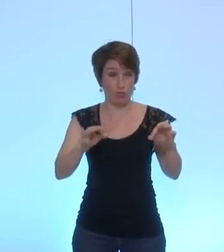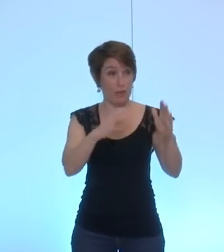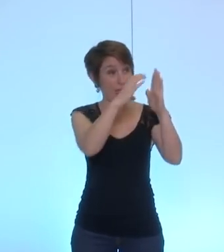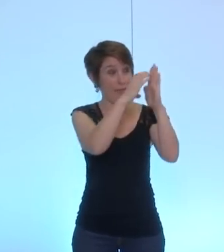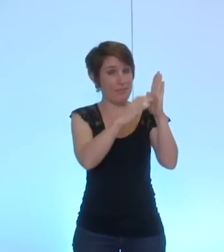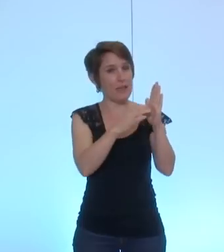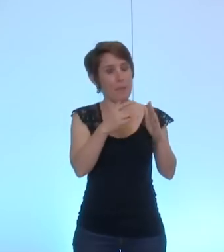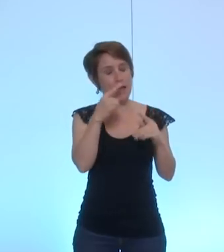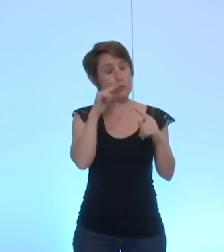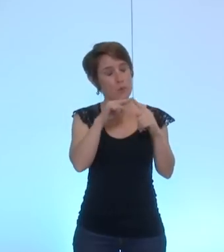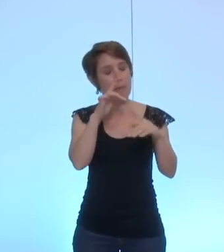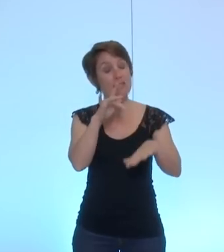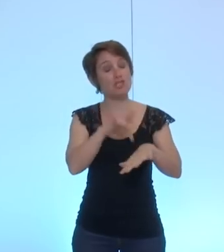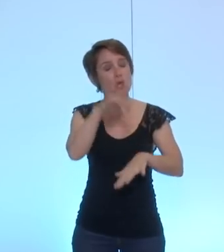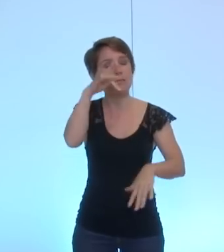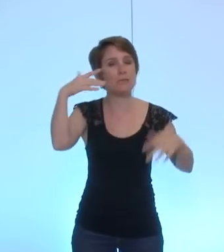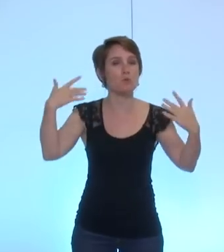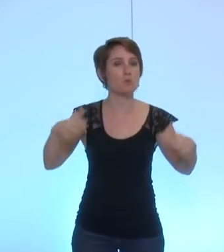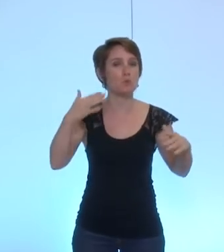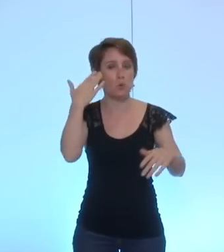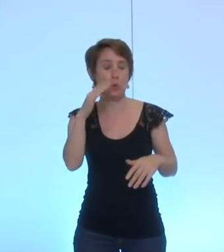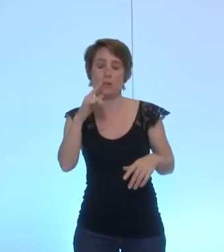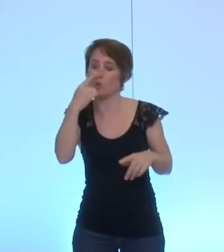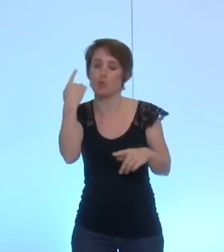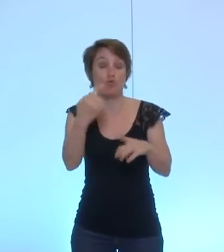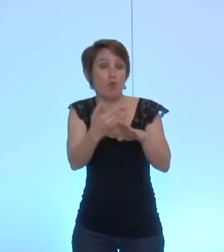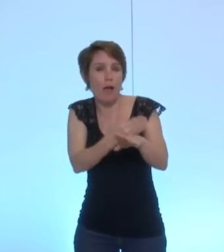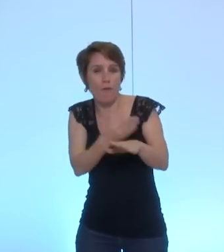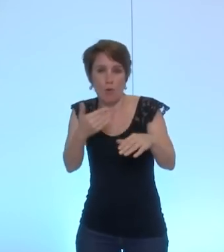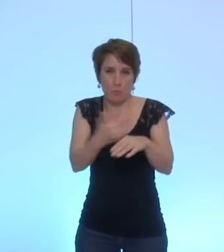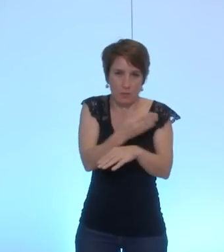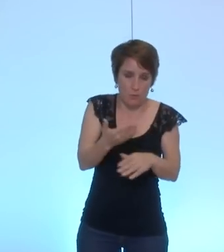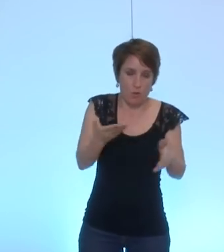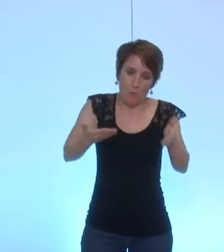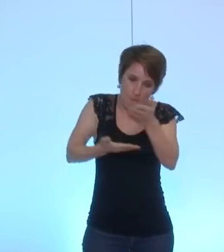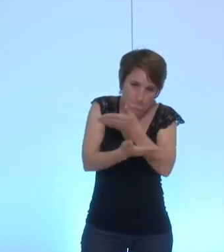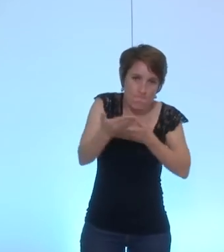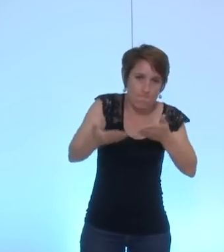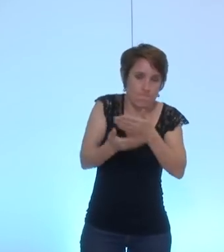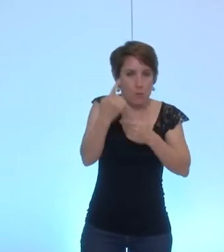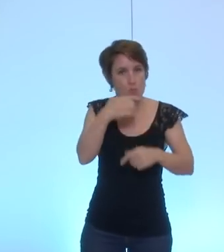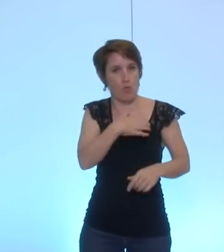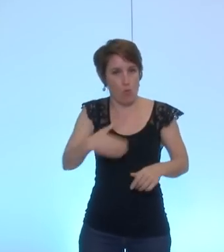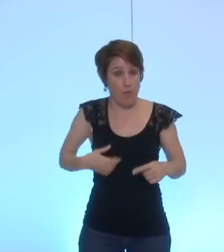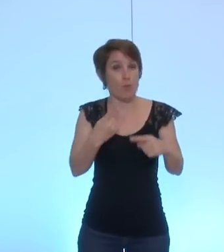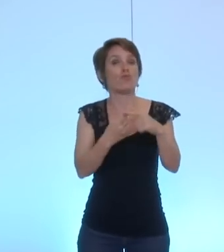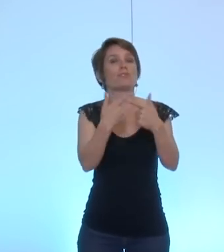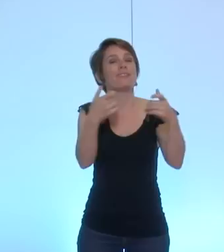précédemment d'un travail d'information et d'échange entre le maire et les différents groupes du conseil municipal